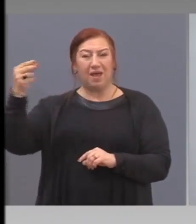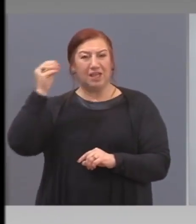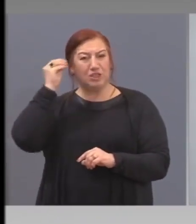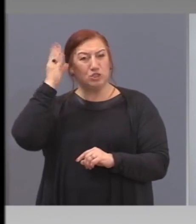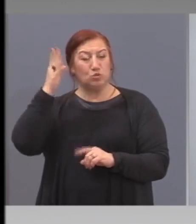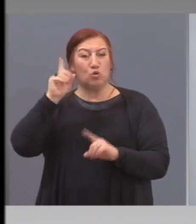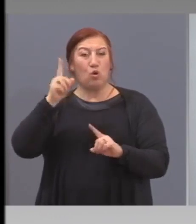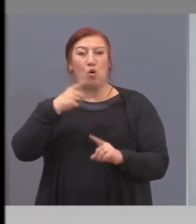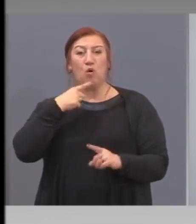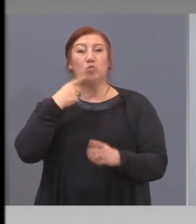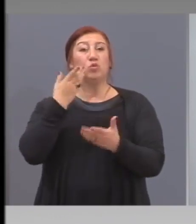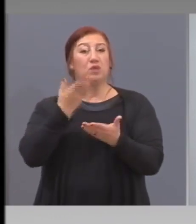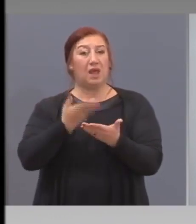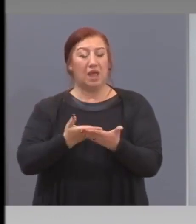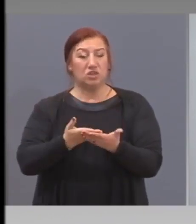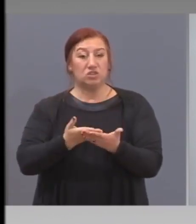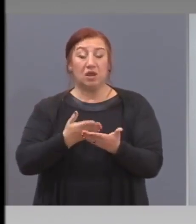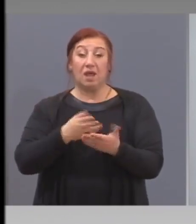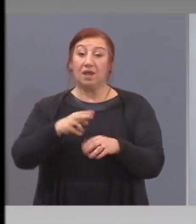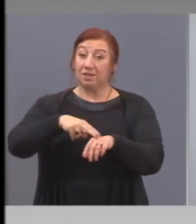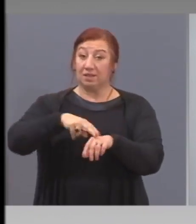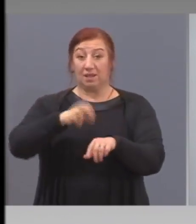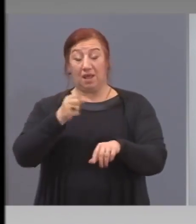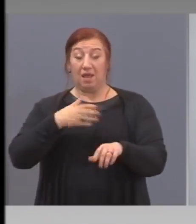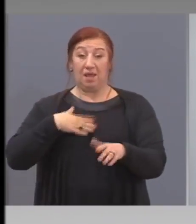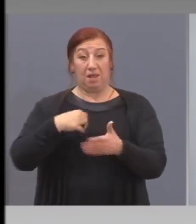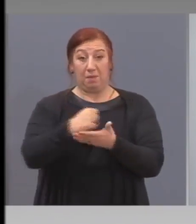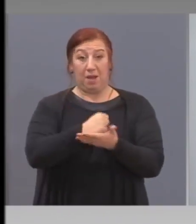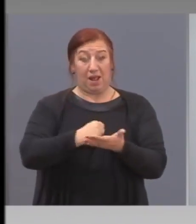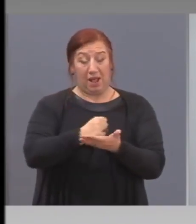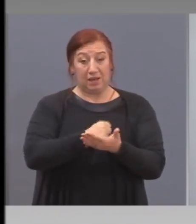има лекарство или вакцина.